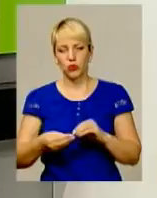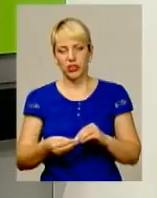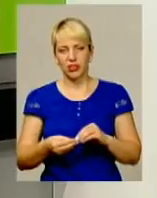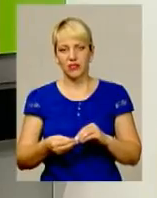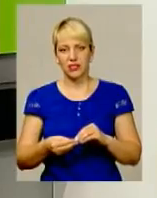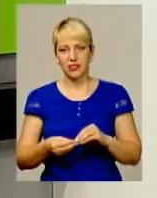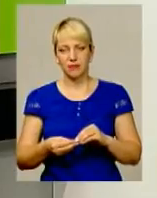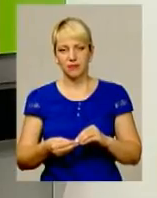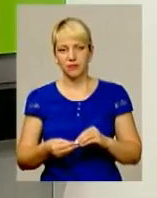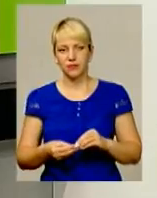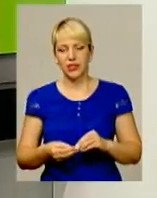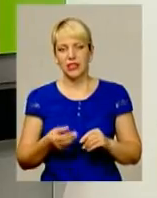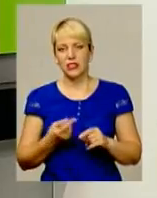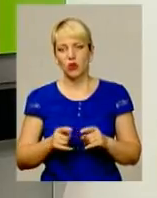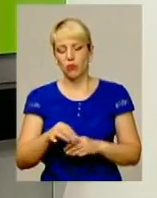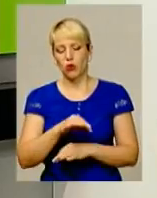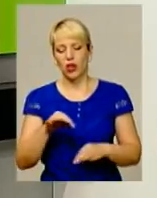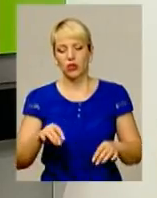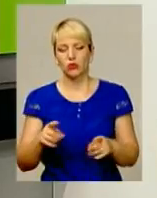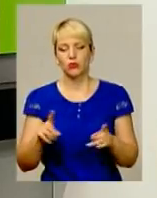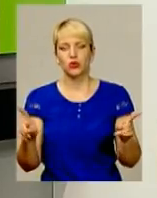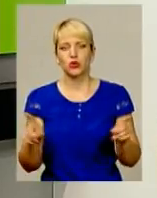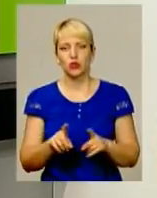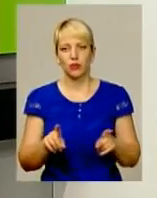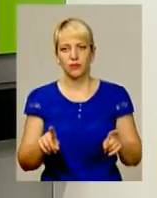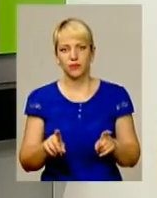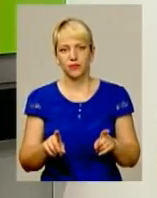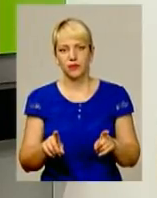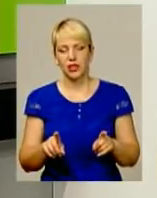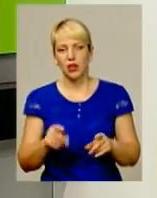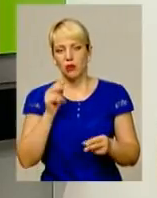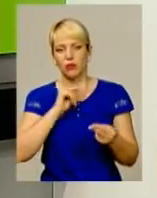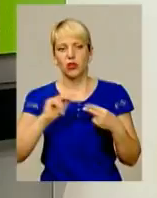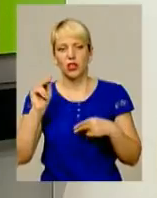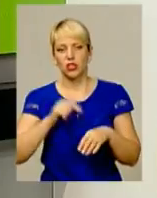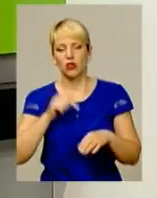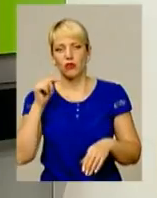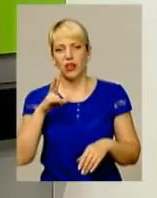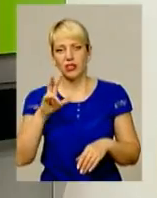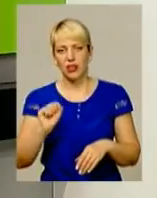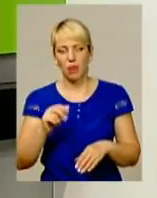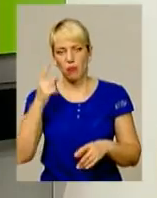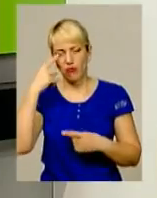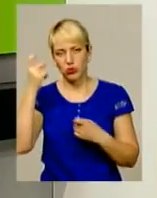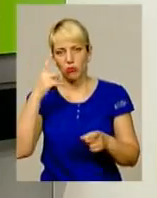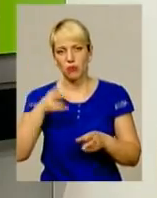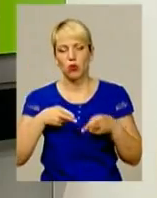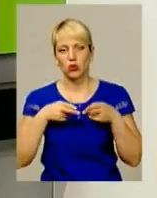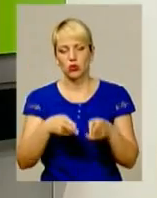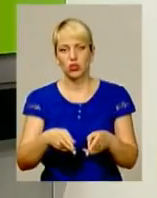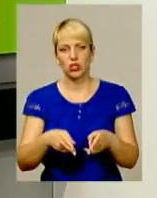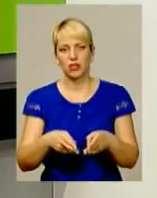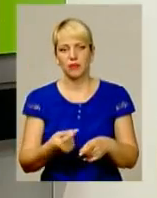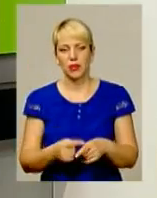вказаного проєкту. Чому? Тому що покращилося реагування на повідомлення про злочинні пригоди.